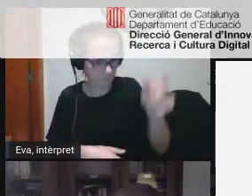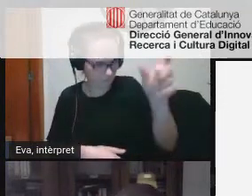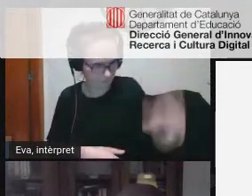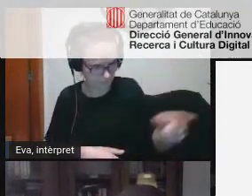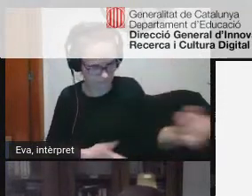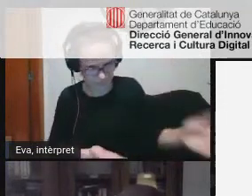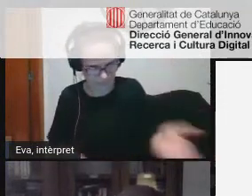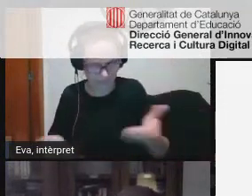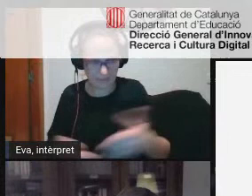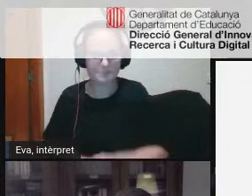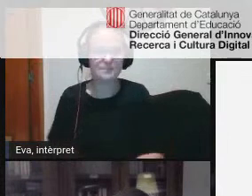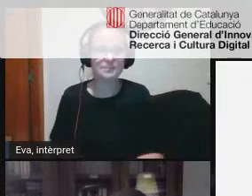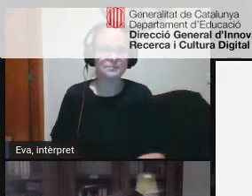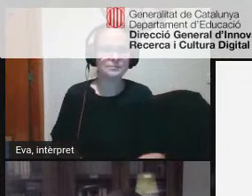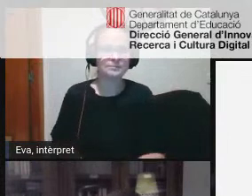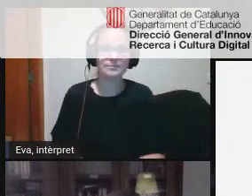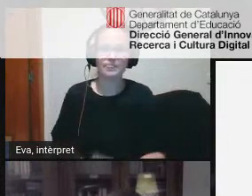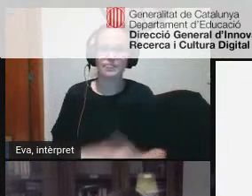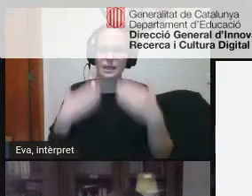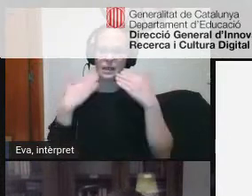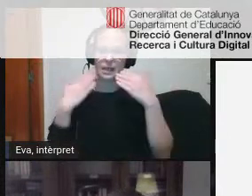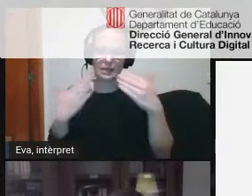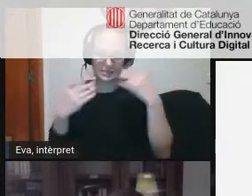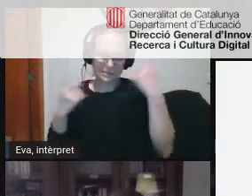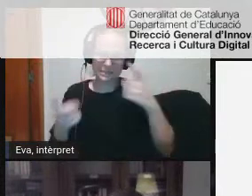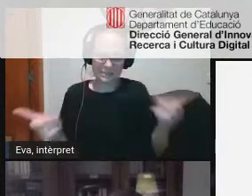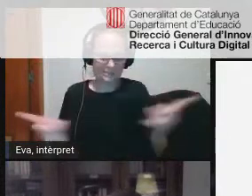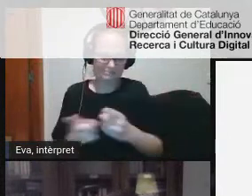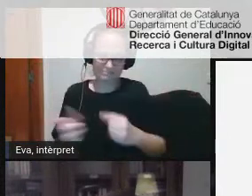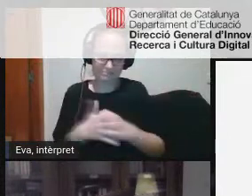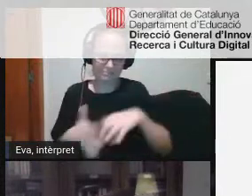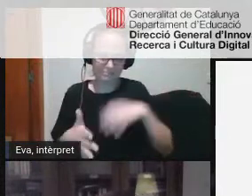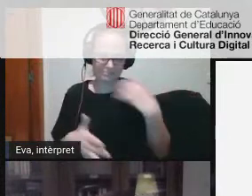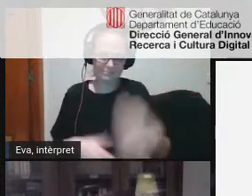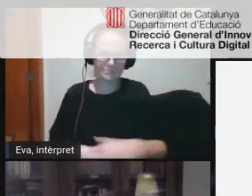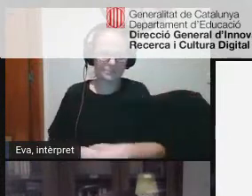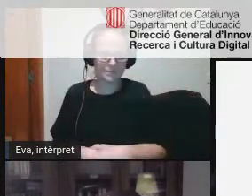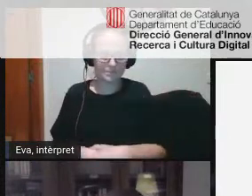endavant moltes gràcies intentaré ser el més breu possible